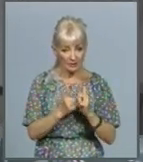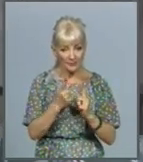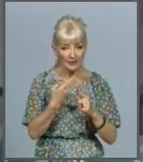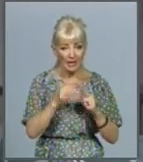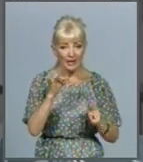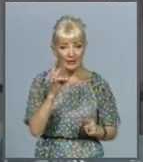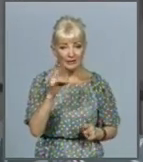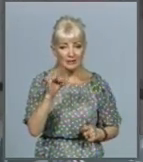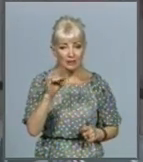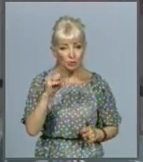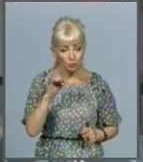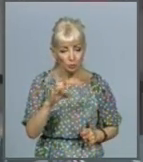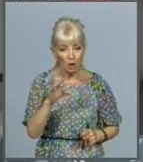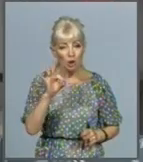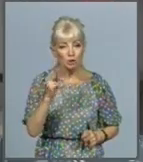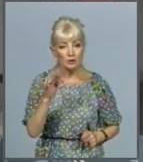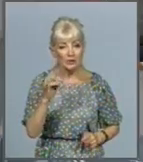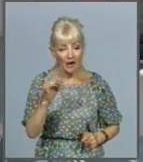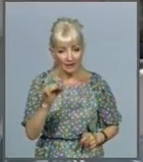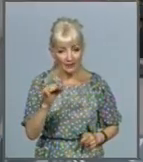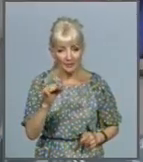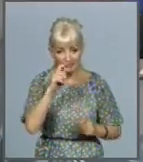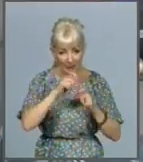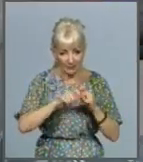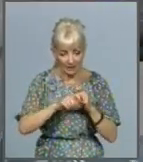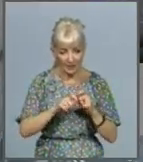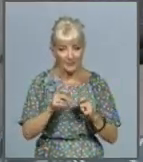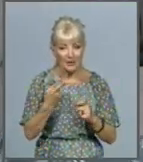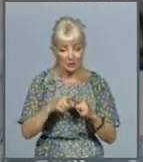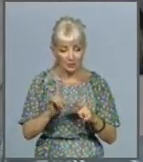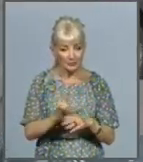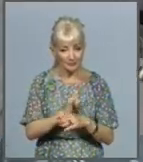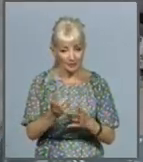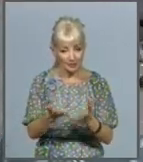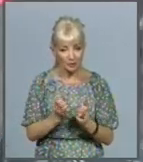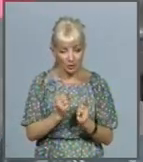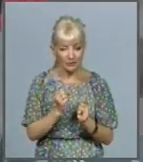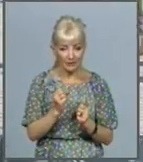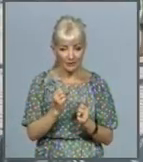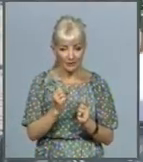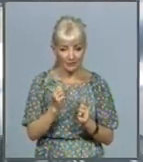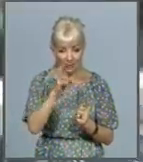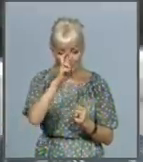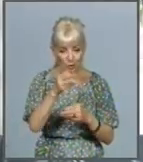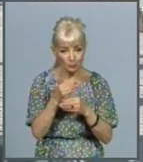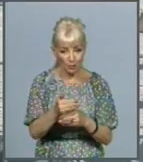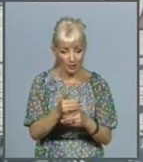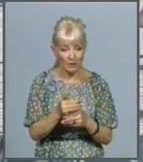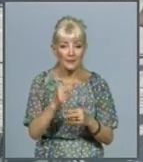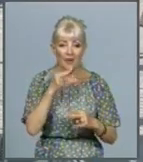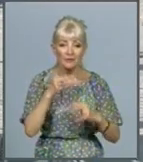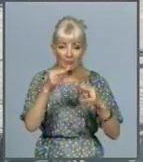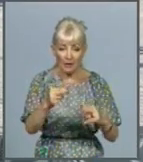з метою унеможливлення зловживань при отриманні допомоги від держави. Акцентують урядовці і на тому, що отримувачам пільг